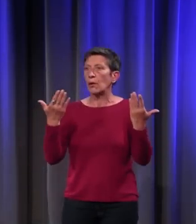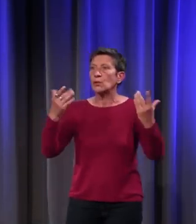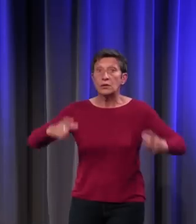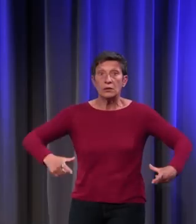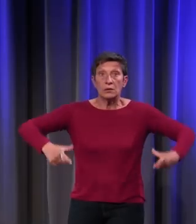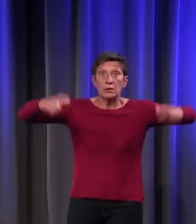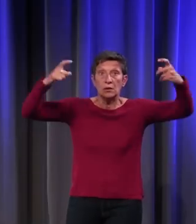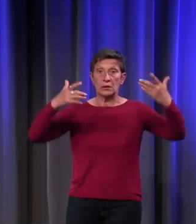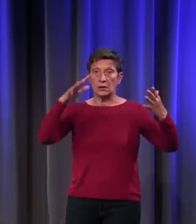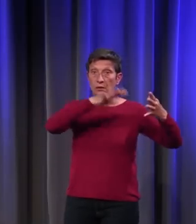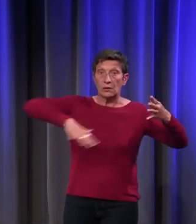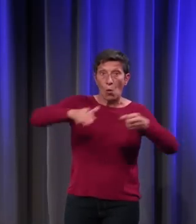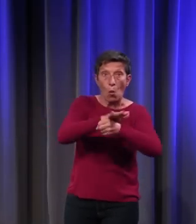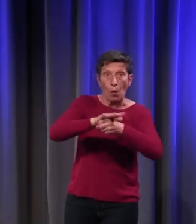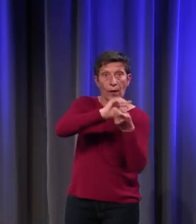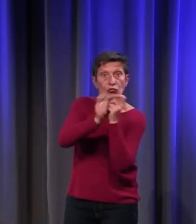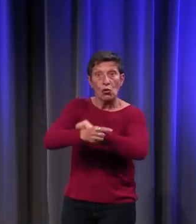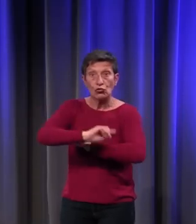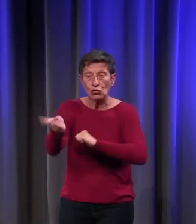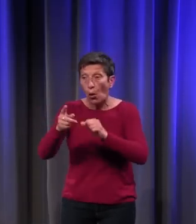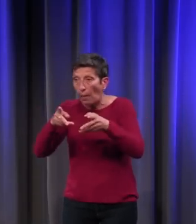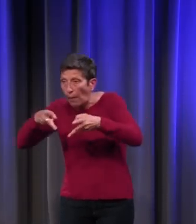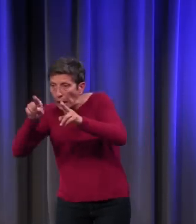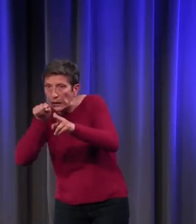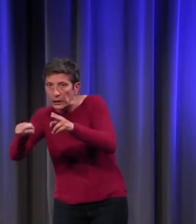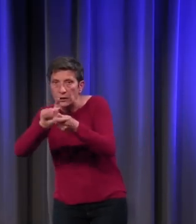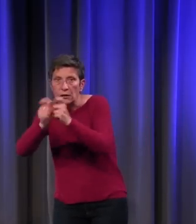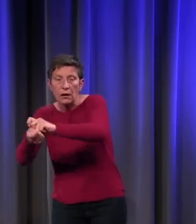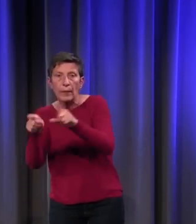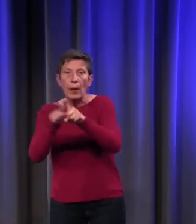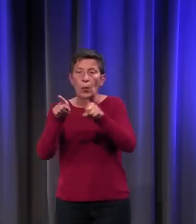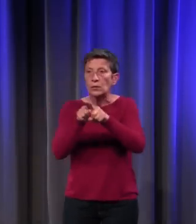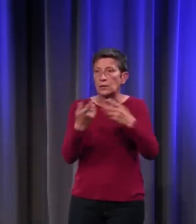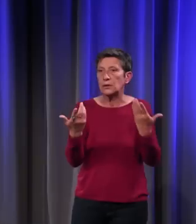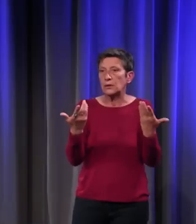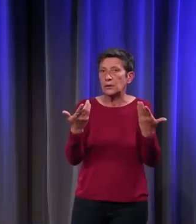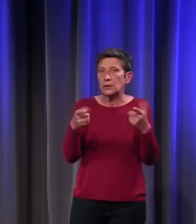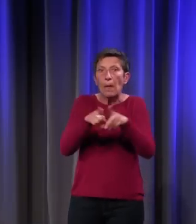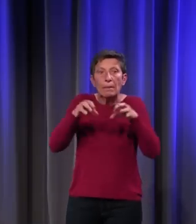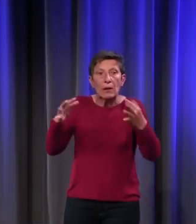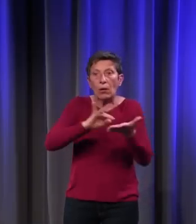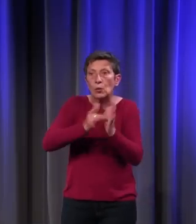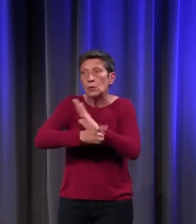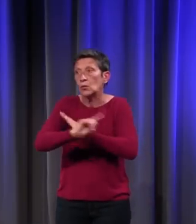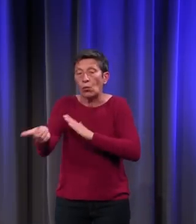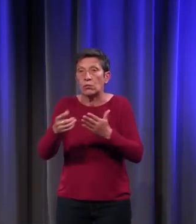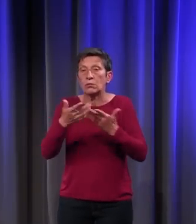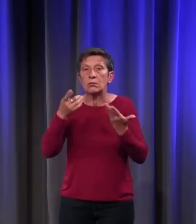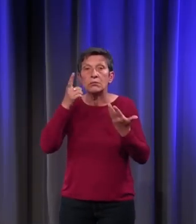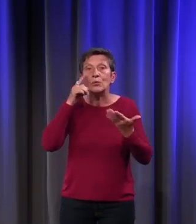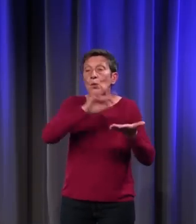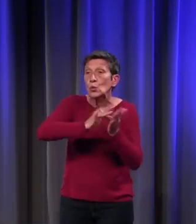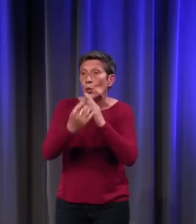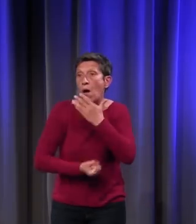pour tout l'édifice et ne se font pas en même temps pour les différentes catégories de l'art, en quelque sorte.